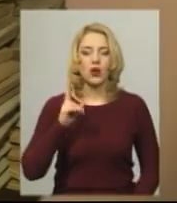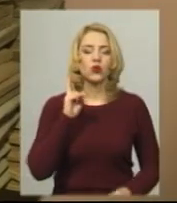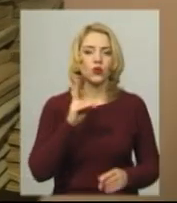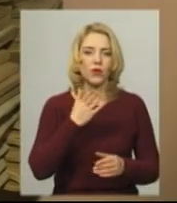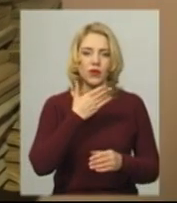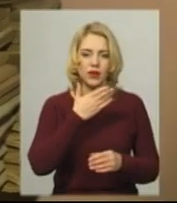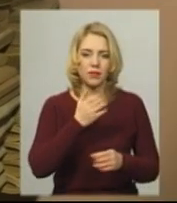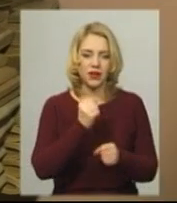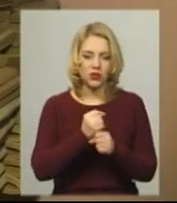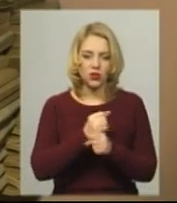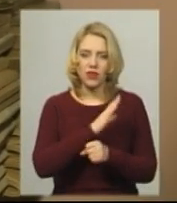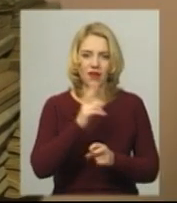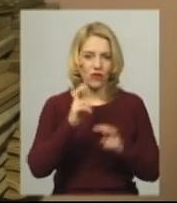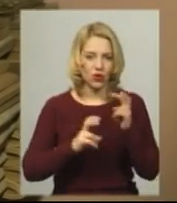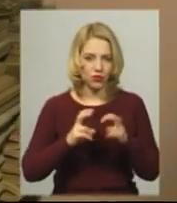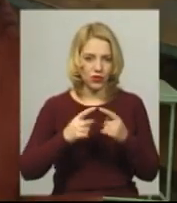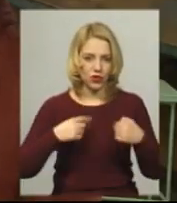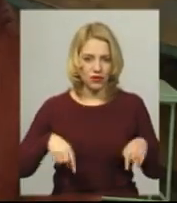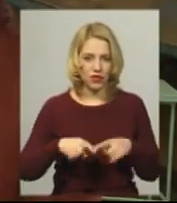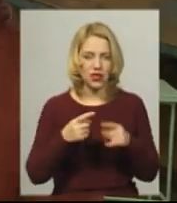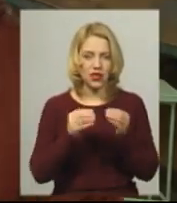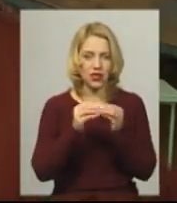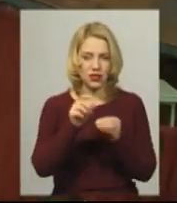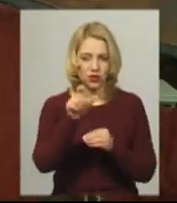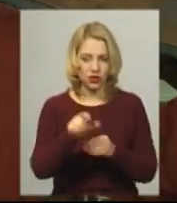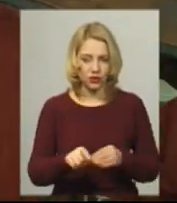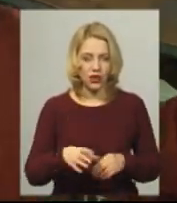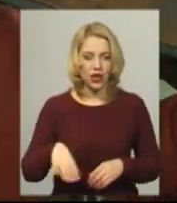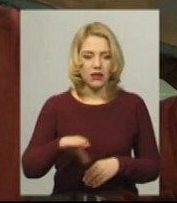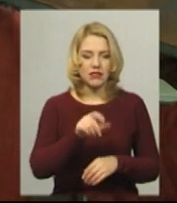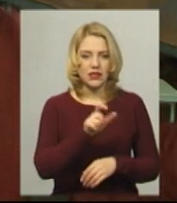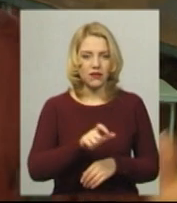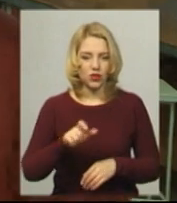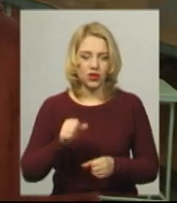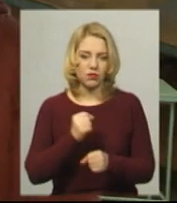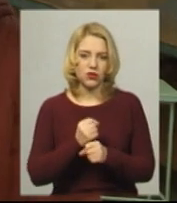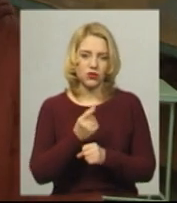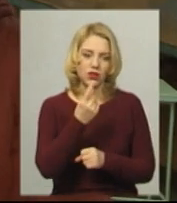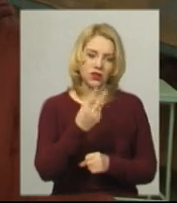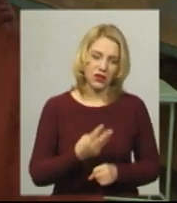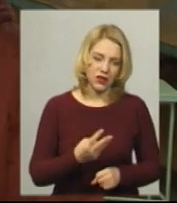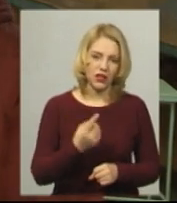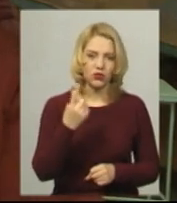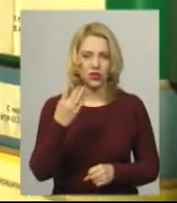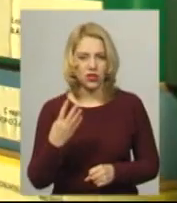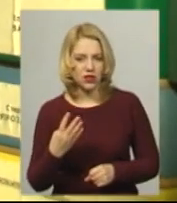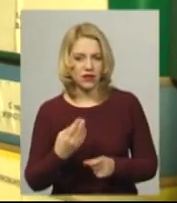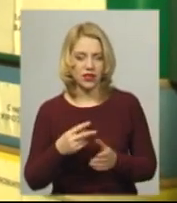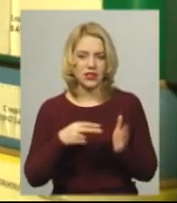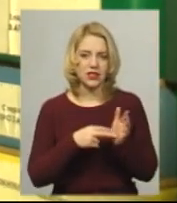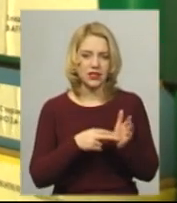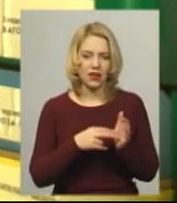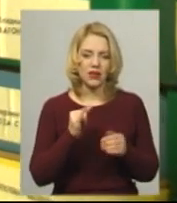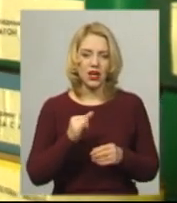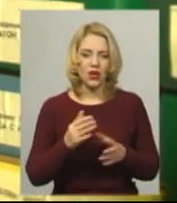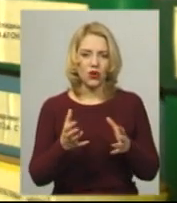Хмельницькому – 10. Всі вони, каже виконуюча обов'язки директора підприємства «ОТОС» Надія Зарицька, працюють на третину чи чверть ставок та отримують за це не платню,